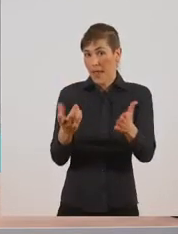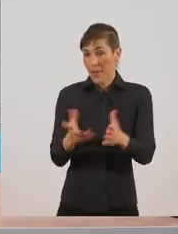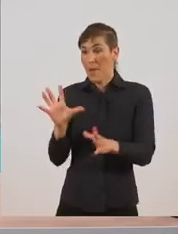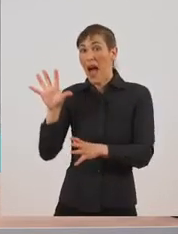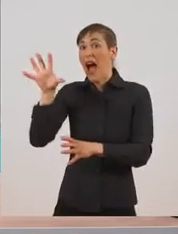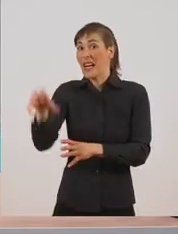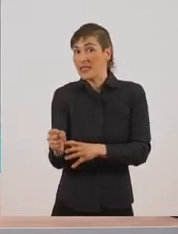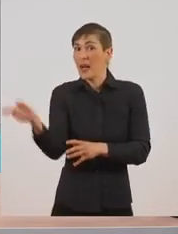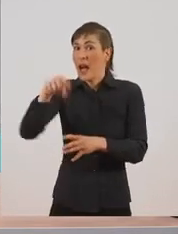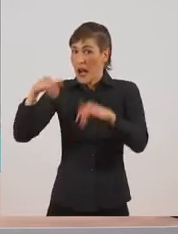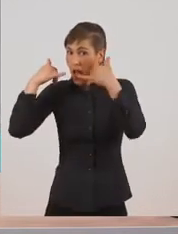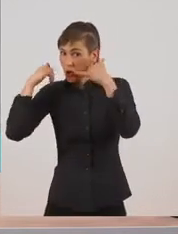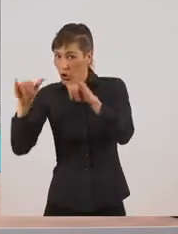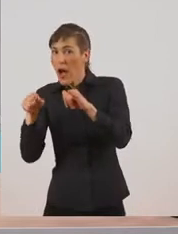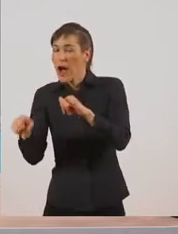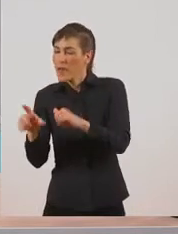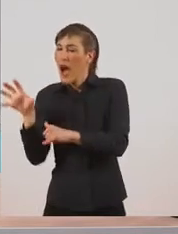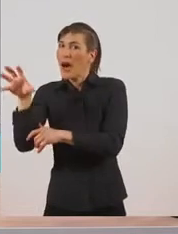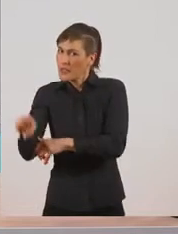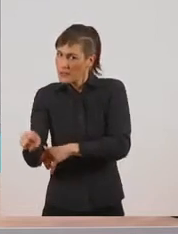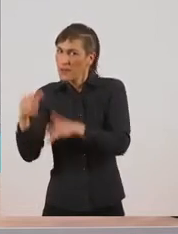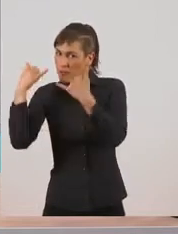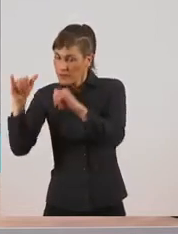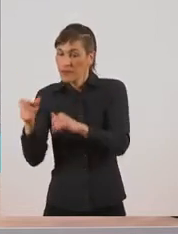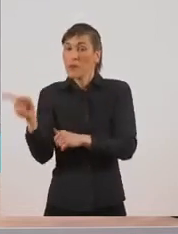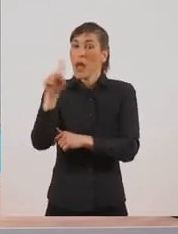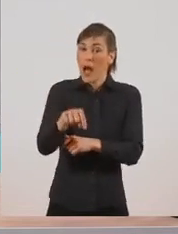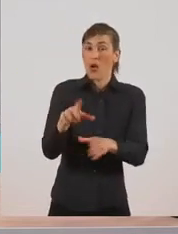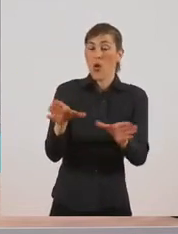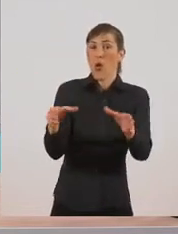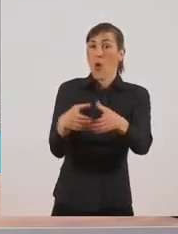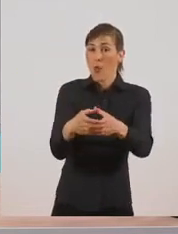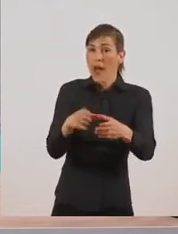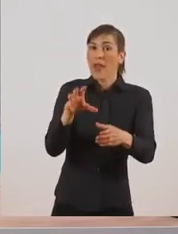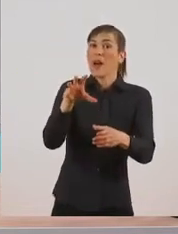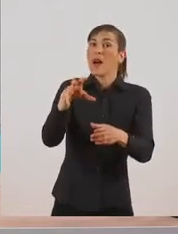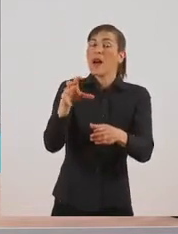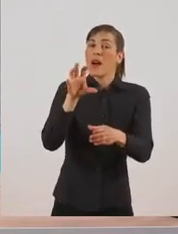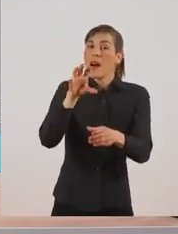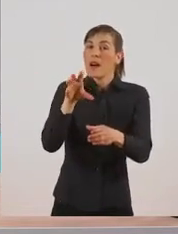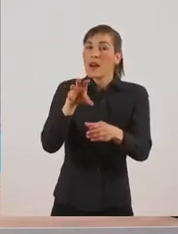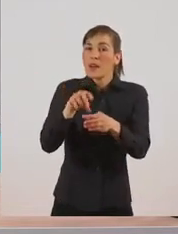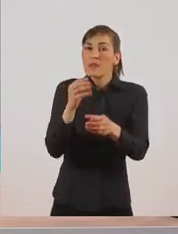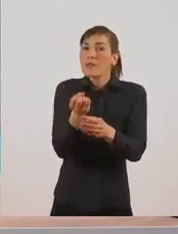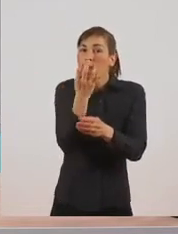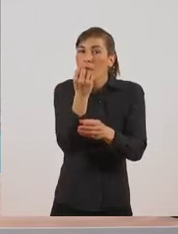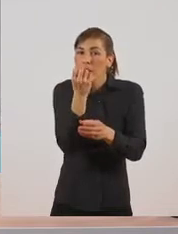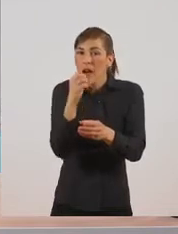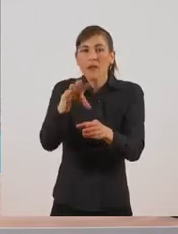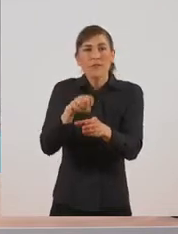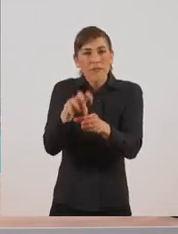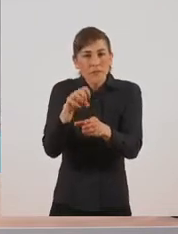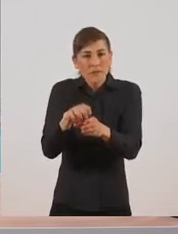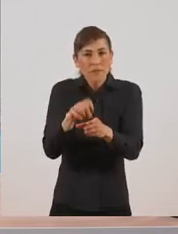σαρκοφάγα. Εάν τρώνε φυτά είναι φυτοφάγα. Και αν τρώνε και άλλα ζώα και φυτά είναι παμφάγα.